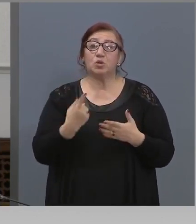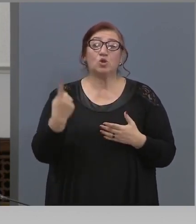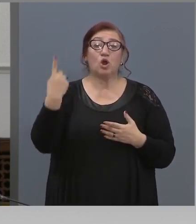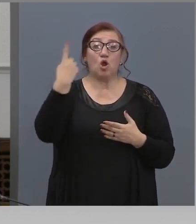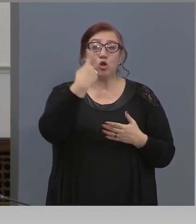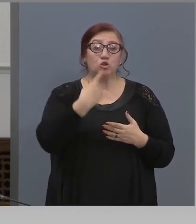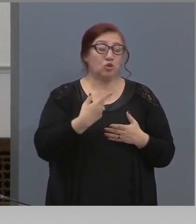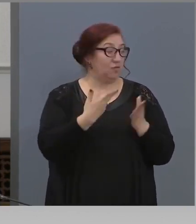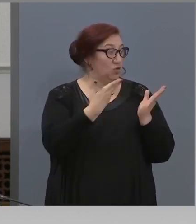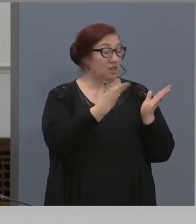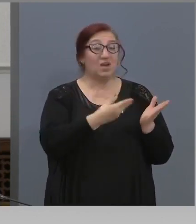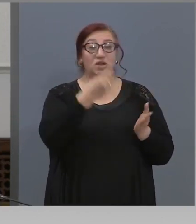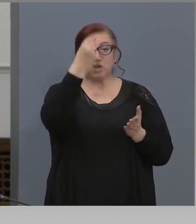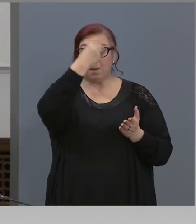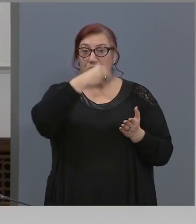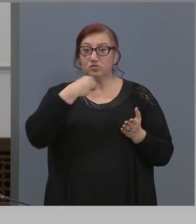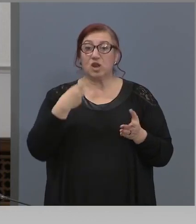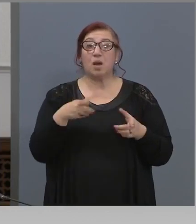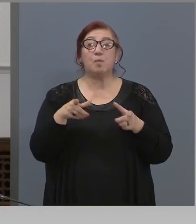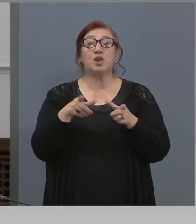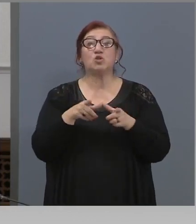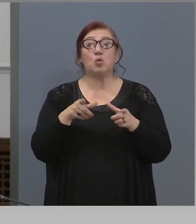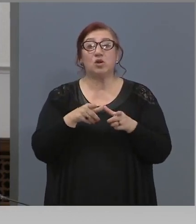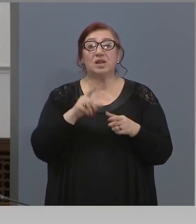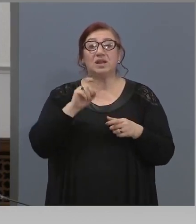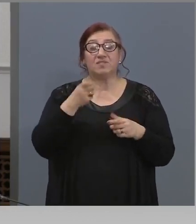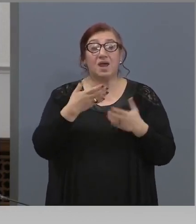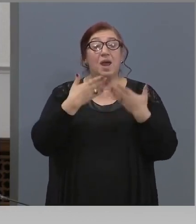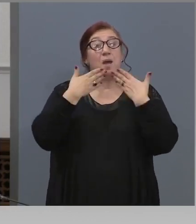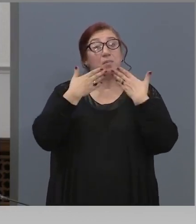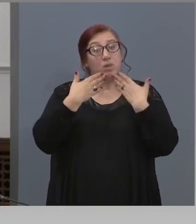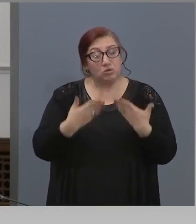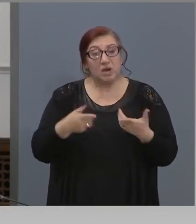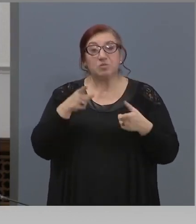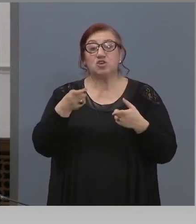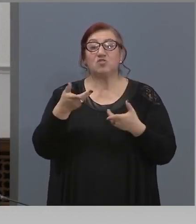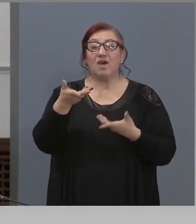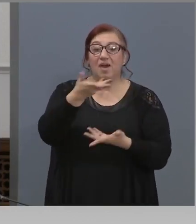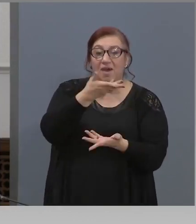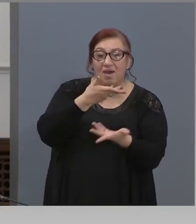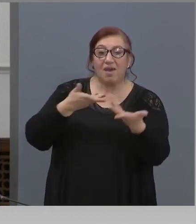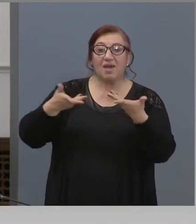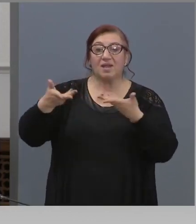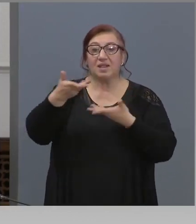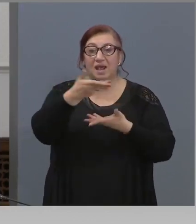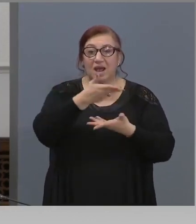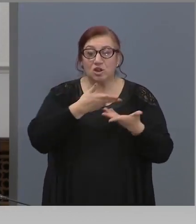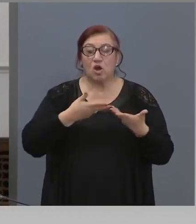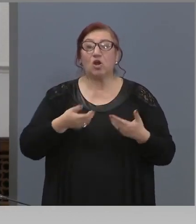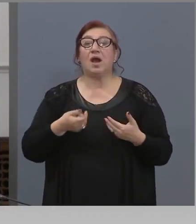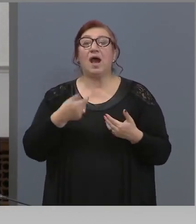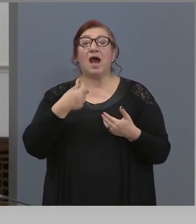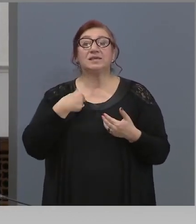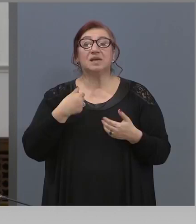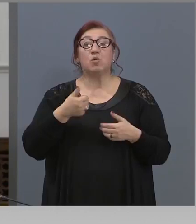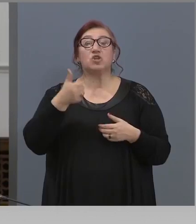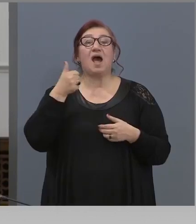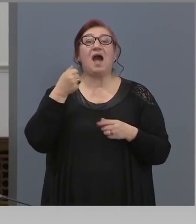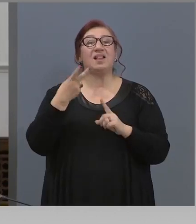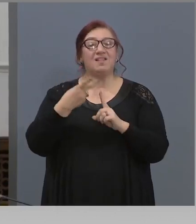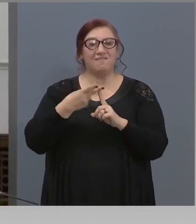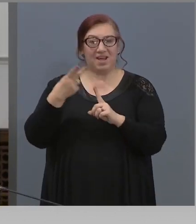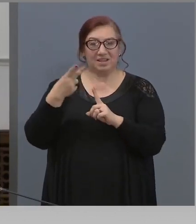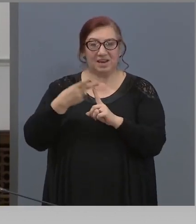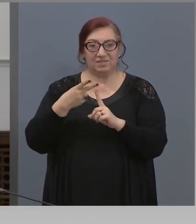ваше предосвещенство Митрополит Гаварио. Благодаря ви, че влязохме в диалог. не се представих Петя Кузева, Алфа Ти Ви. Благодаря за хубавите